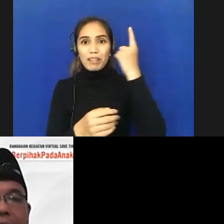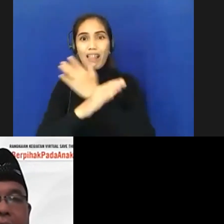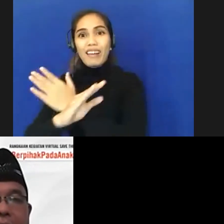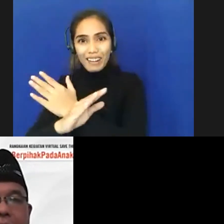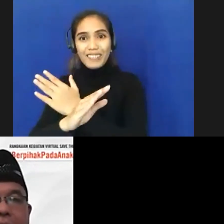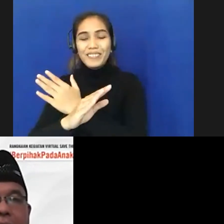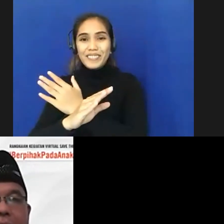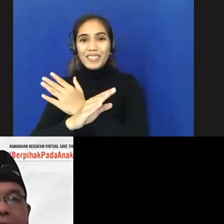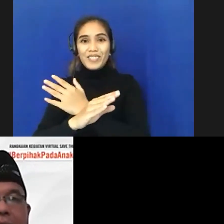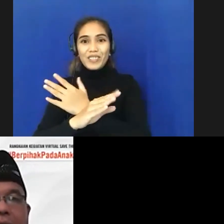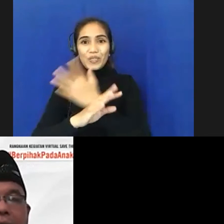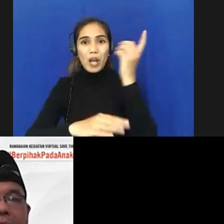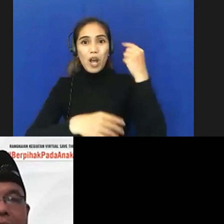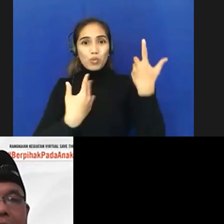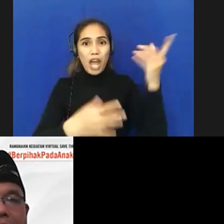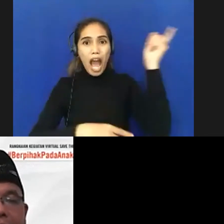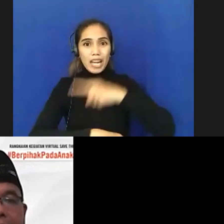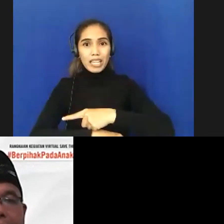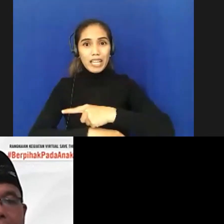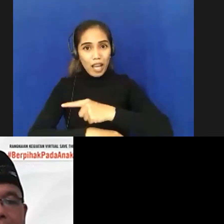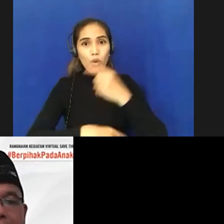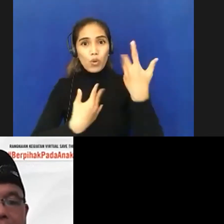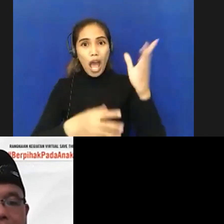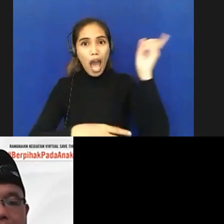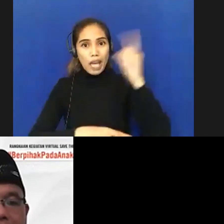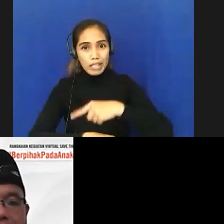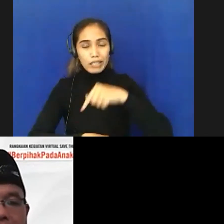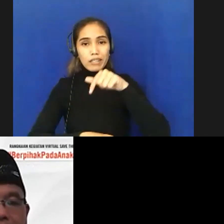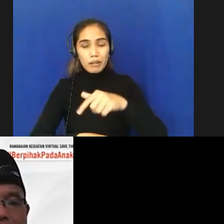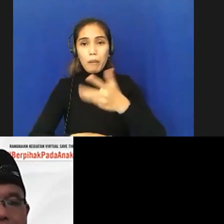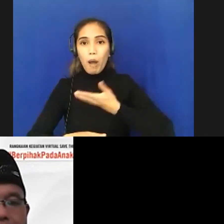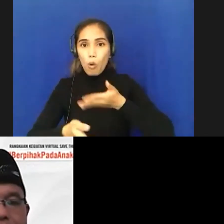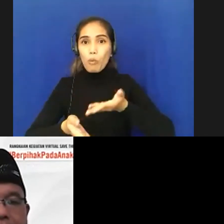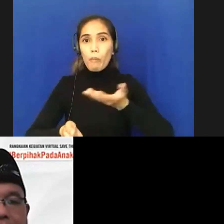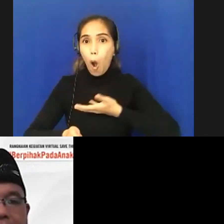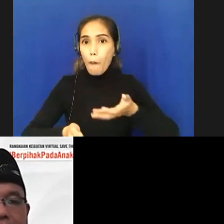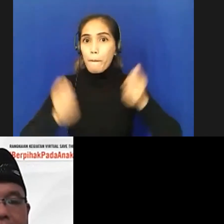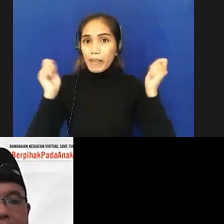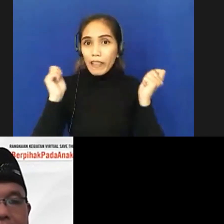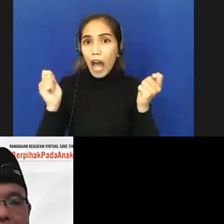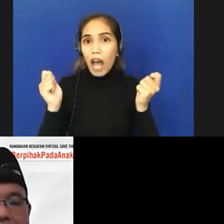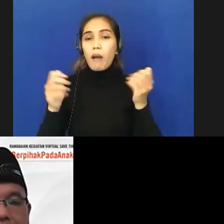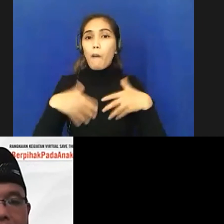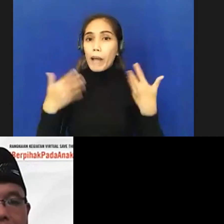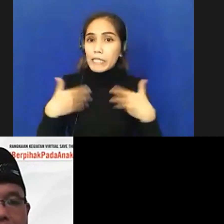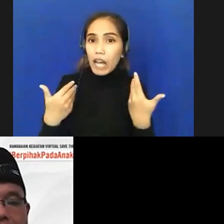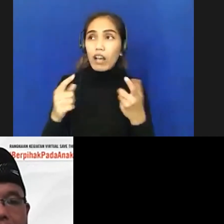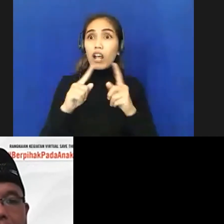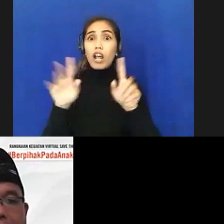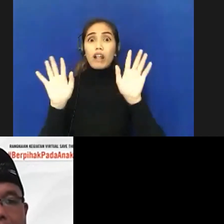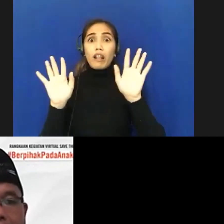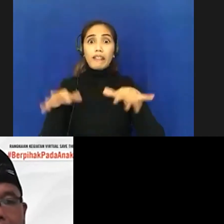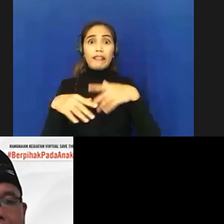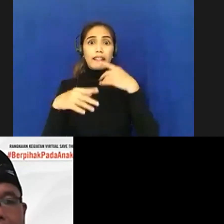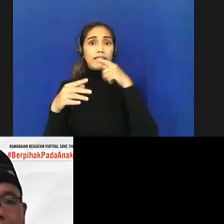tentu karena ini aturan yang sudah ditetapkan dari atas diberi penjelasan secara baik secara ukur